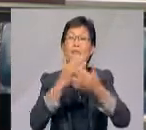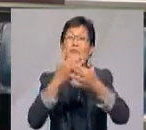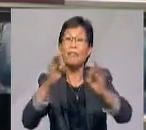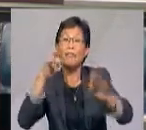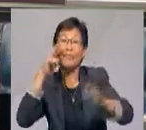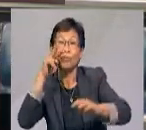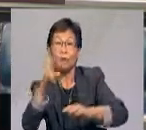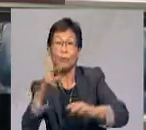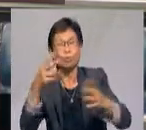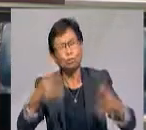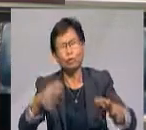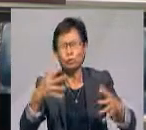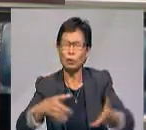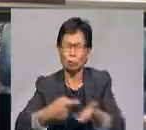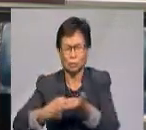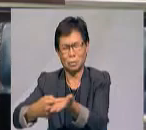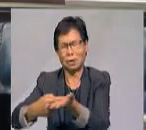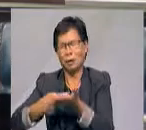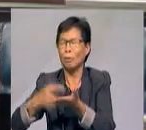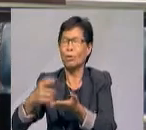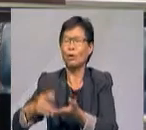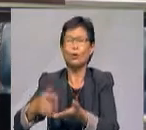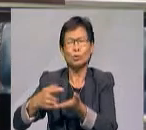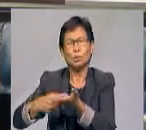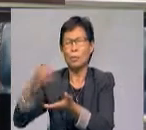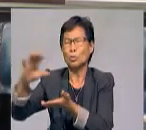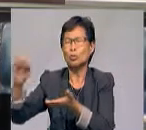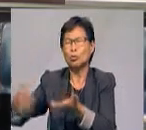Terima kasih kerana